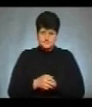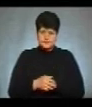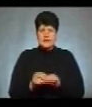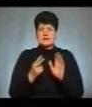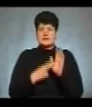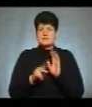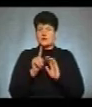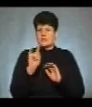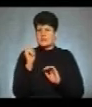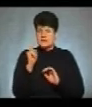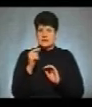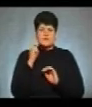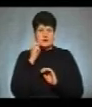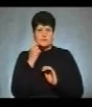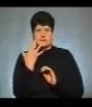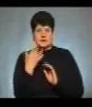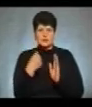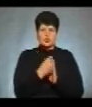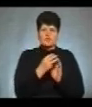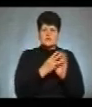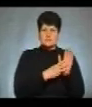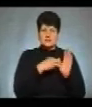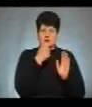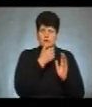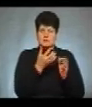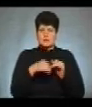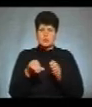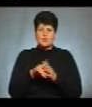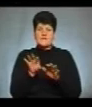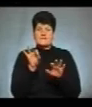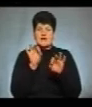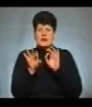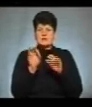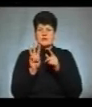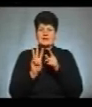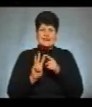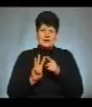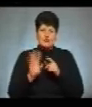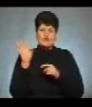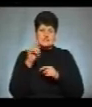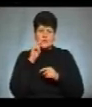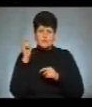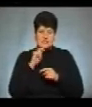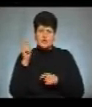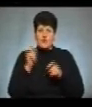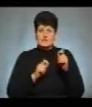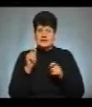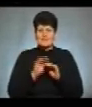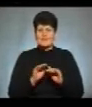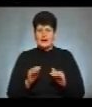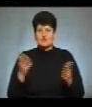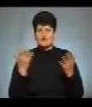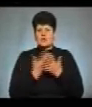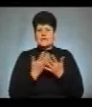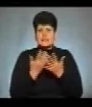дитина віком від 5 до 18 років взяла участь у кастингу Третього всеукраїнського фестивалю дитячого кіно, анімації